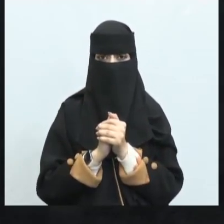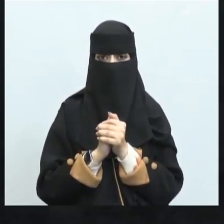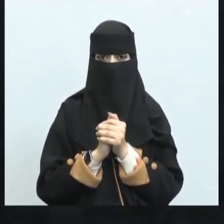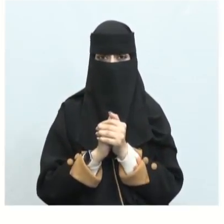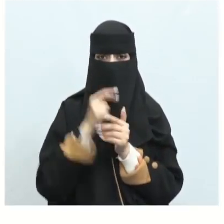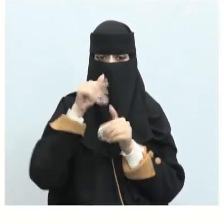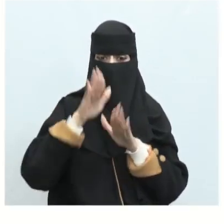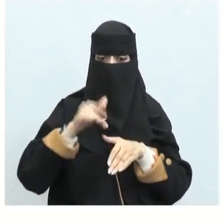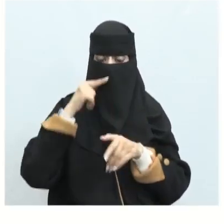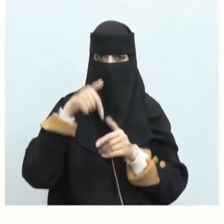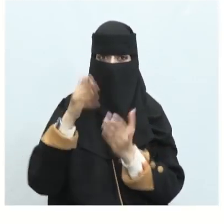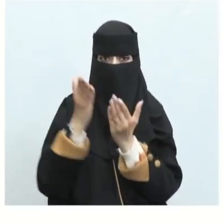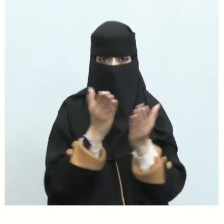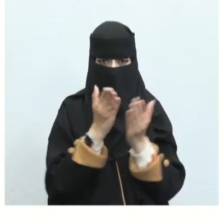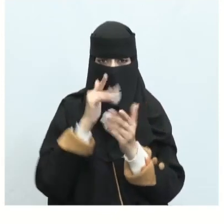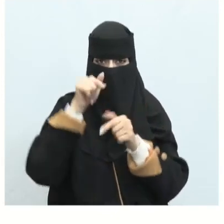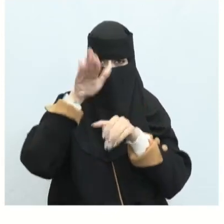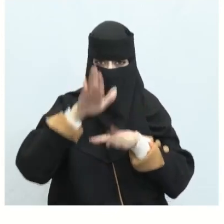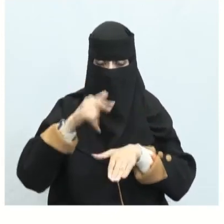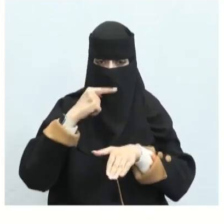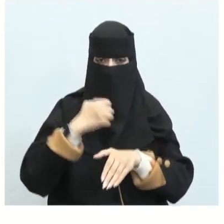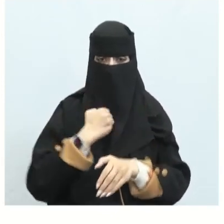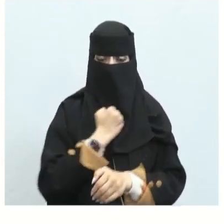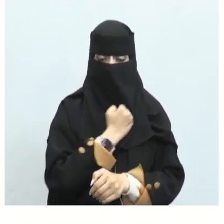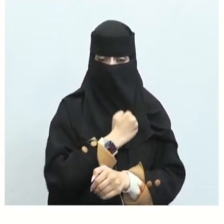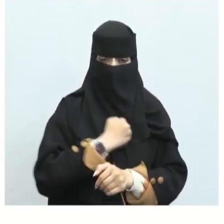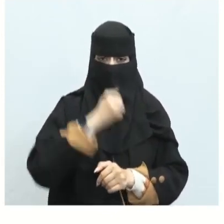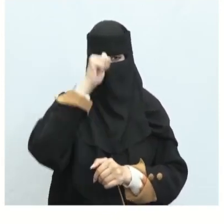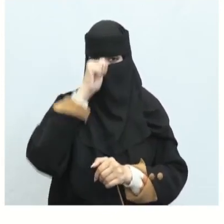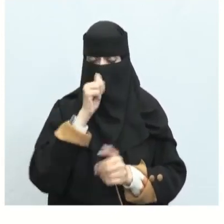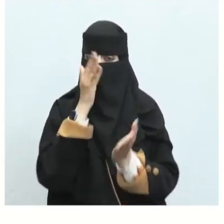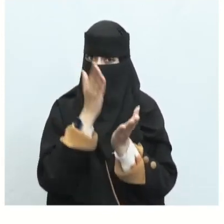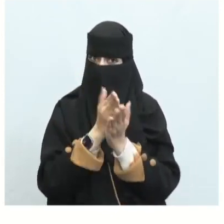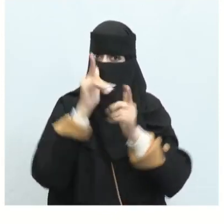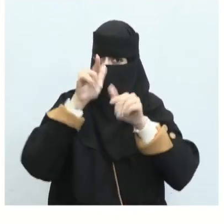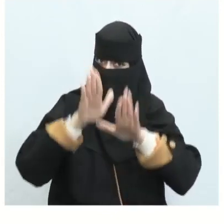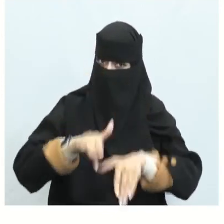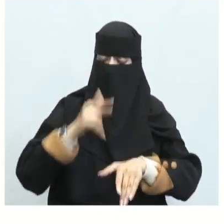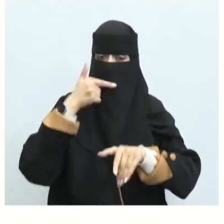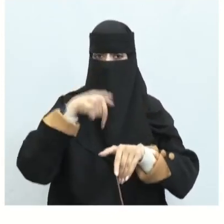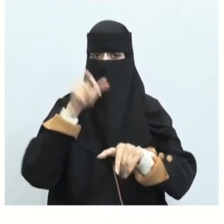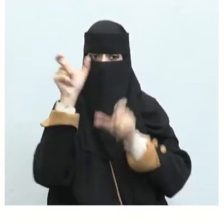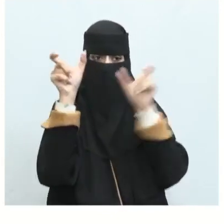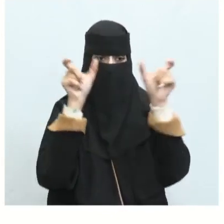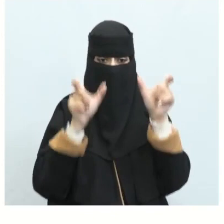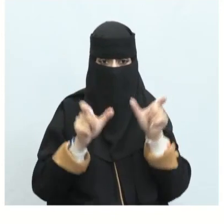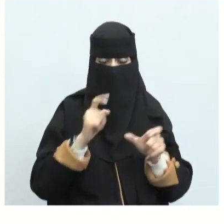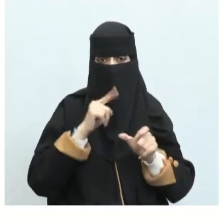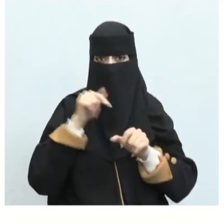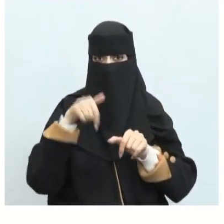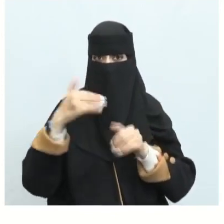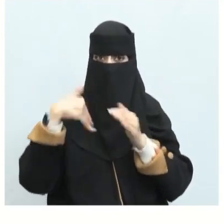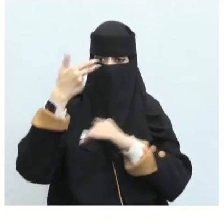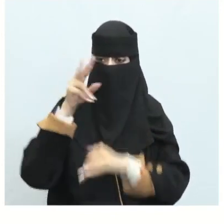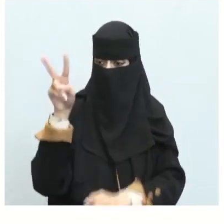تتجلى هذه القصيدة عاطفة حزينة صادقة قلنا نتحدث عن عاطفة الخنسة في هذه الأبيات ذاكرا بعض الألفاظ والتراكيب عدل النص